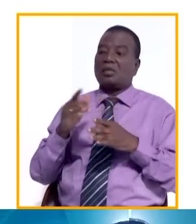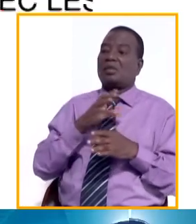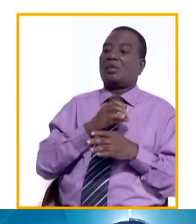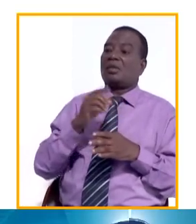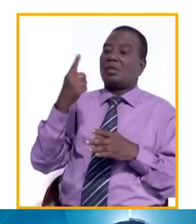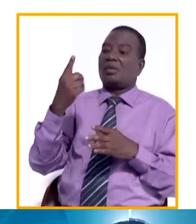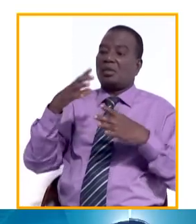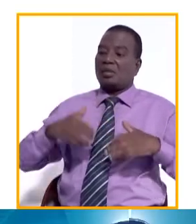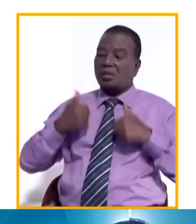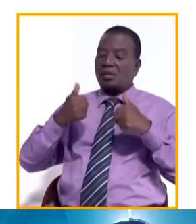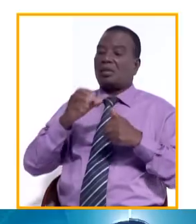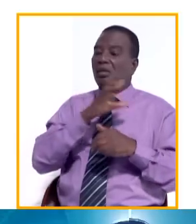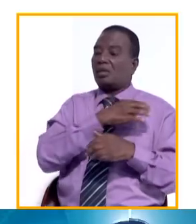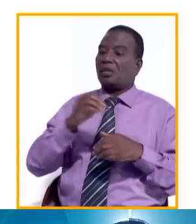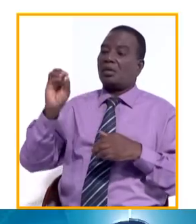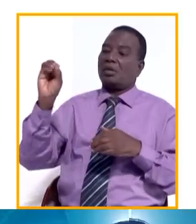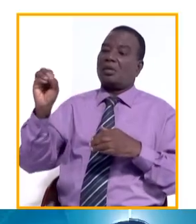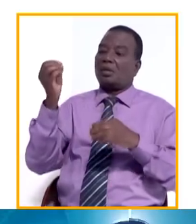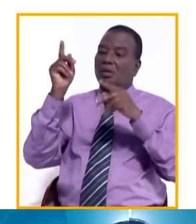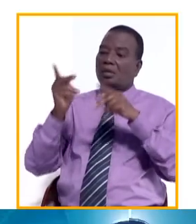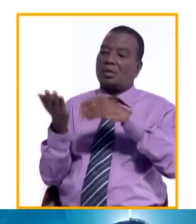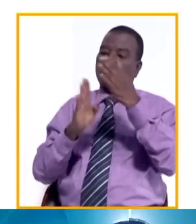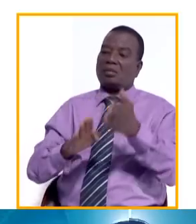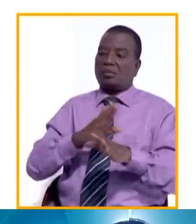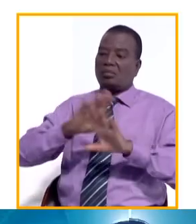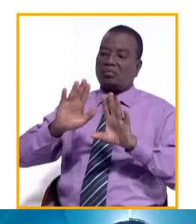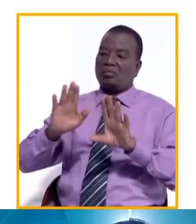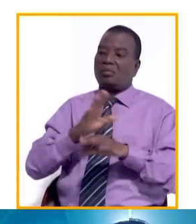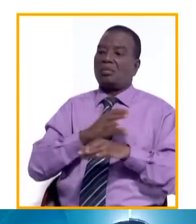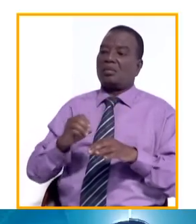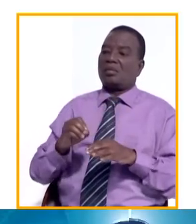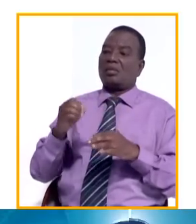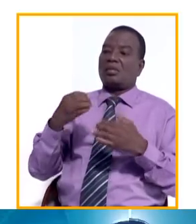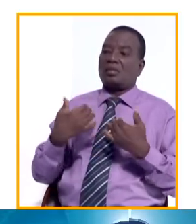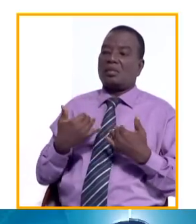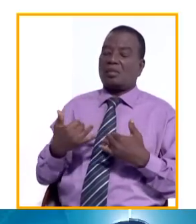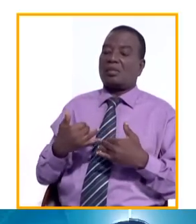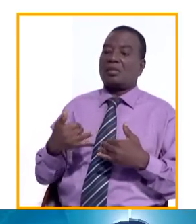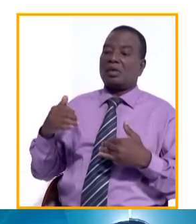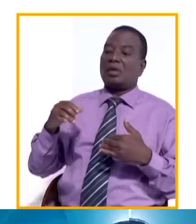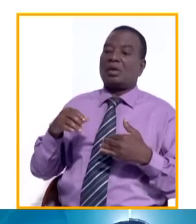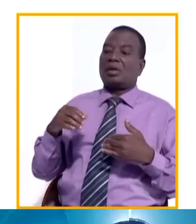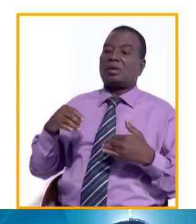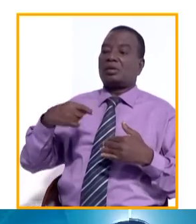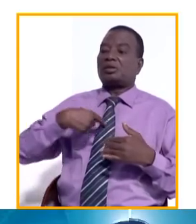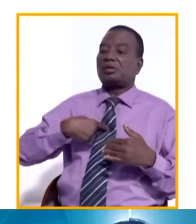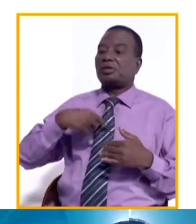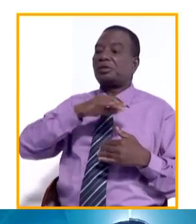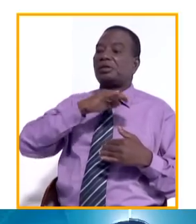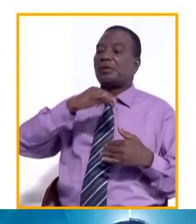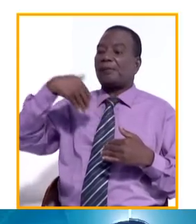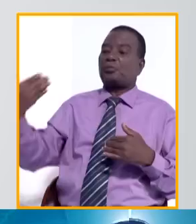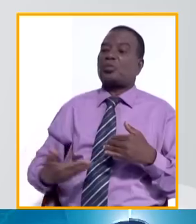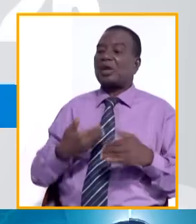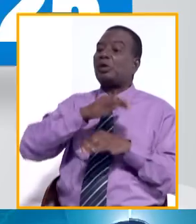0 décès. À la date du 24 janvier 2023, la Côte d'Ivoire compte donc 87 966 cas confirmés, dont 87